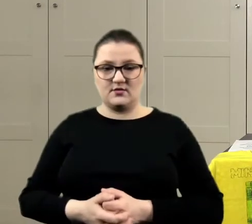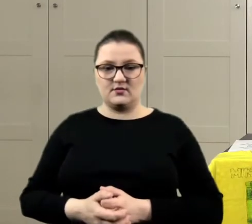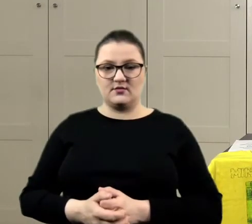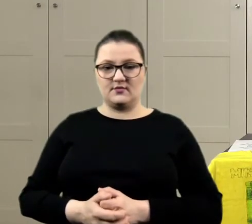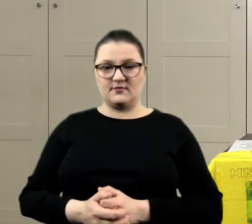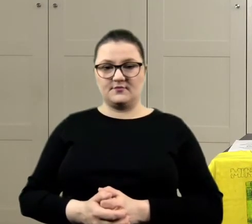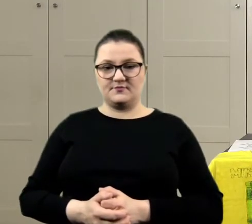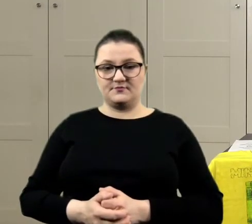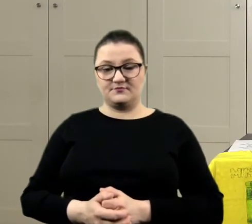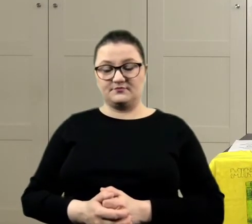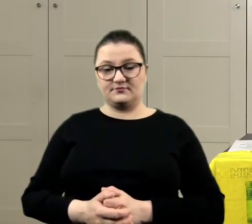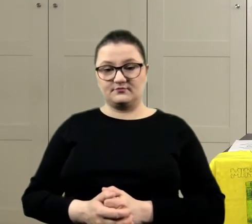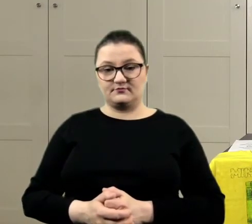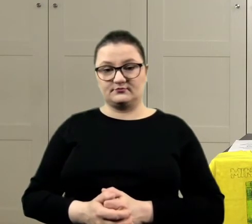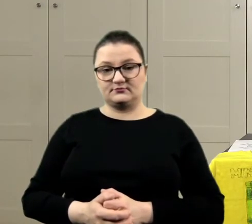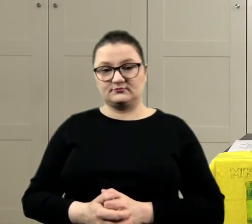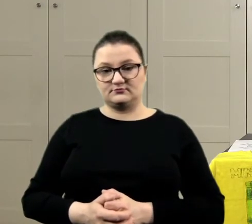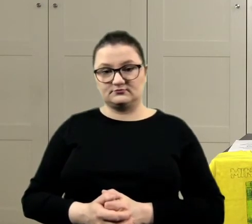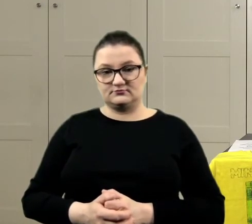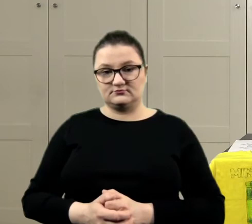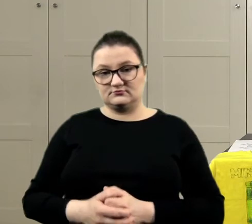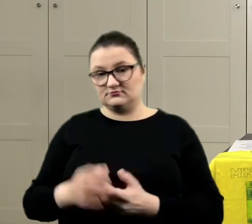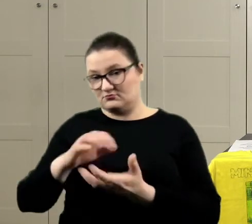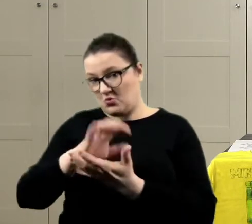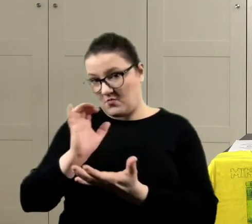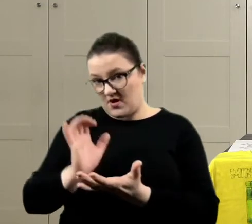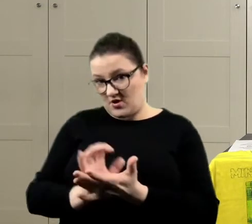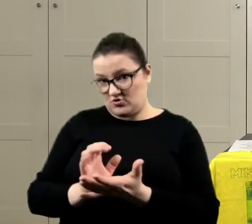O, to nasz pomarańczowy.